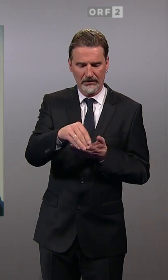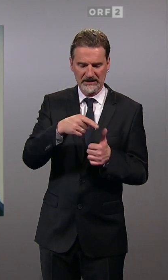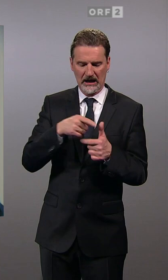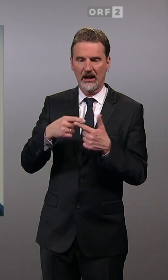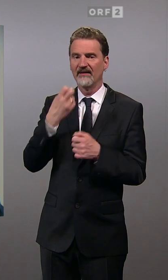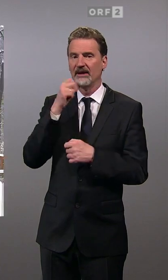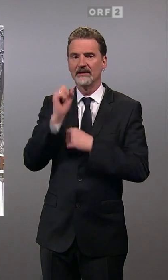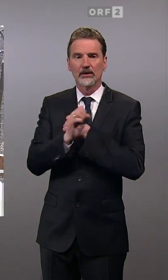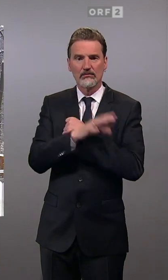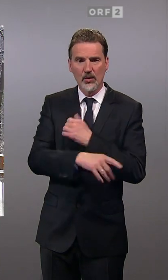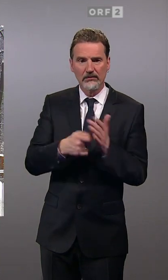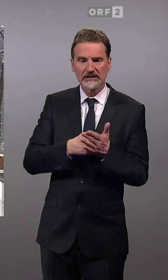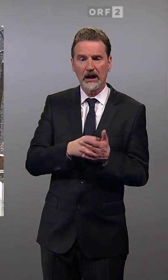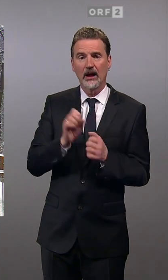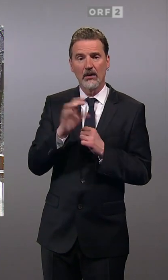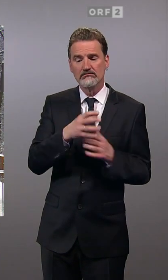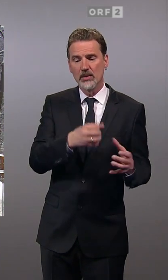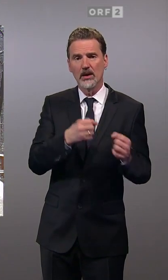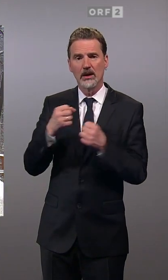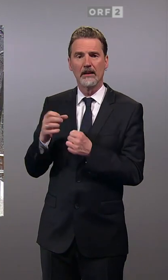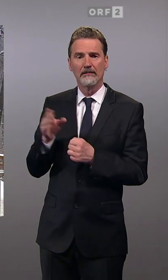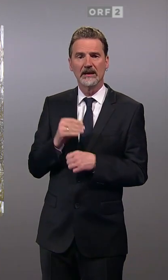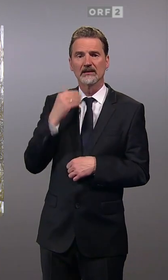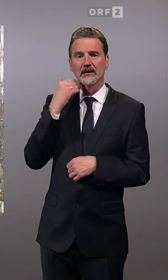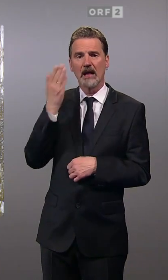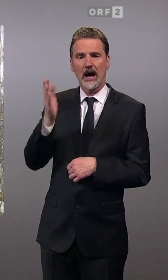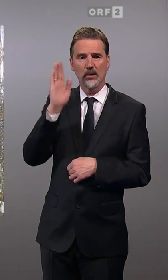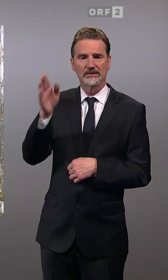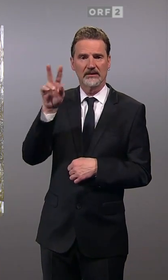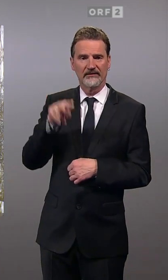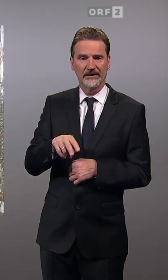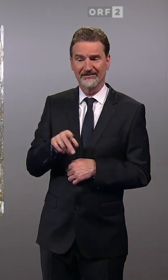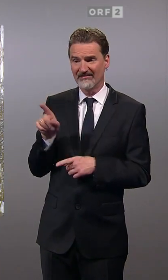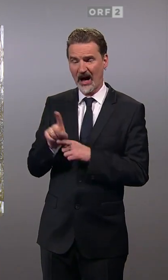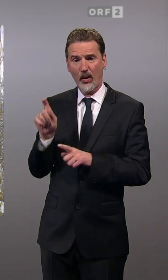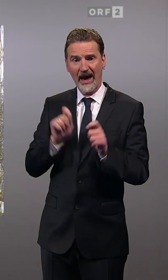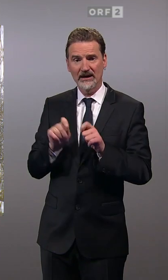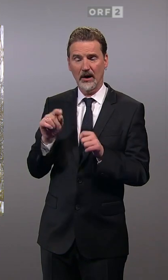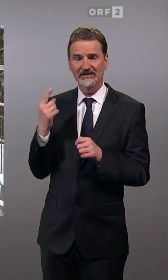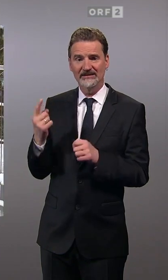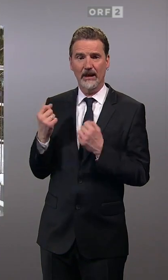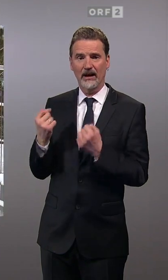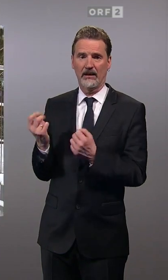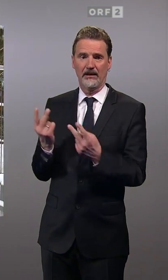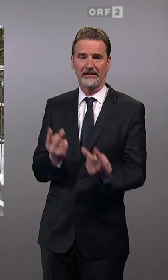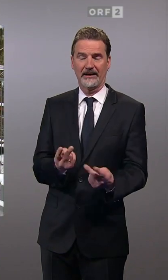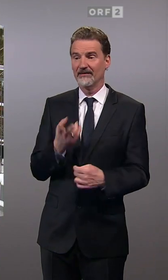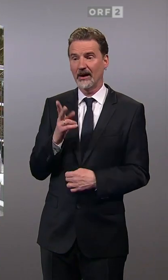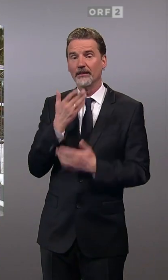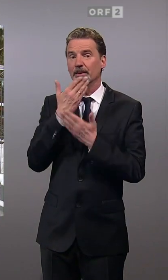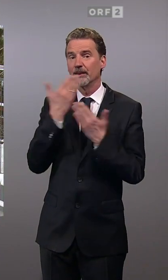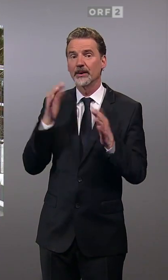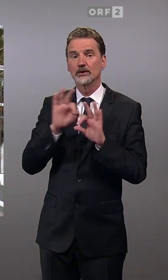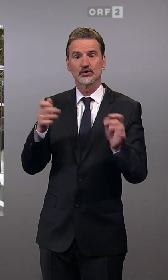nehmen den Müll nach Wien mit. Selbst den Einkauf müssen sie mitbringen. Denn in der knapp 500-Einwohner-Gemeinde gibt es keinen Supermarkt.